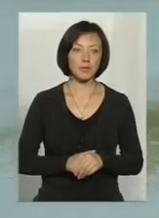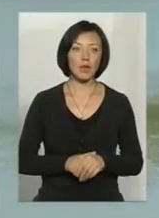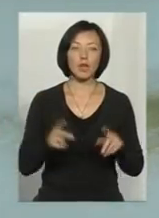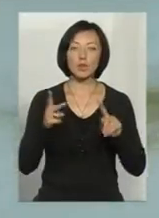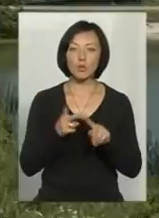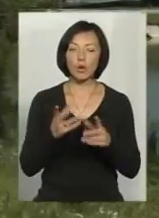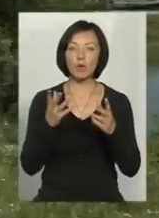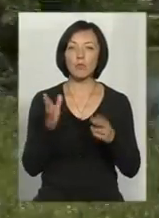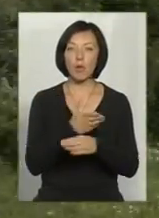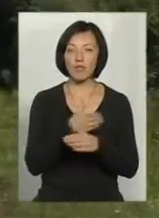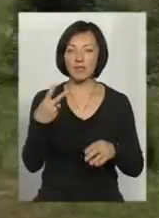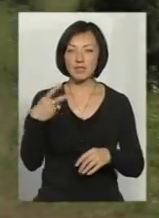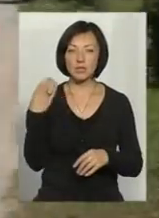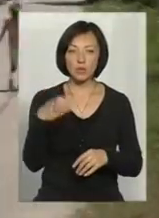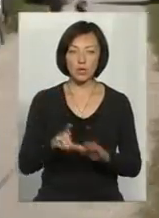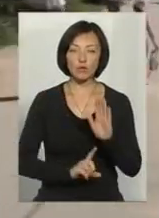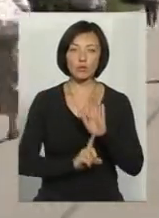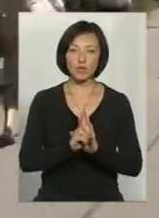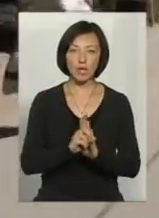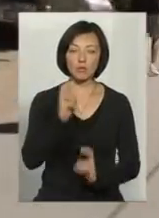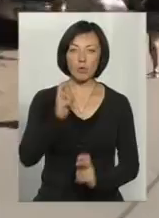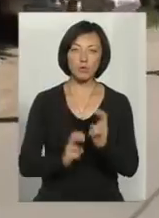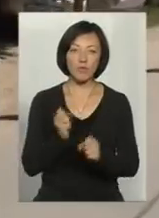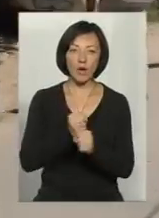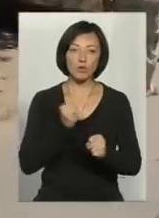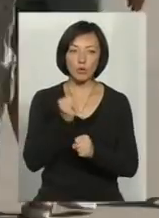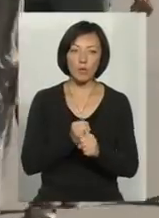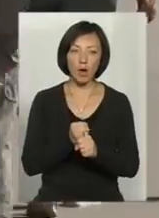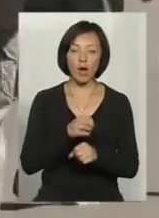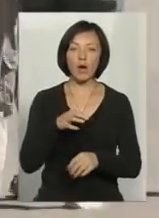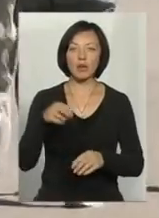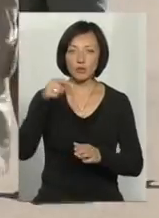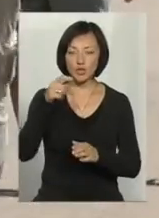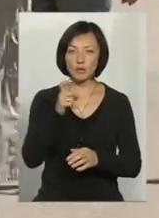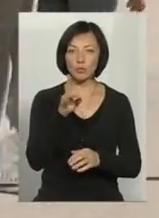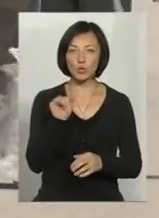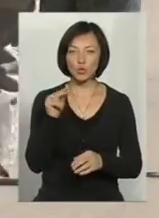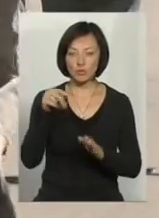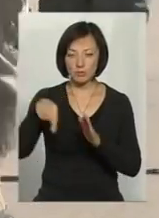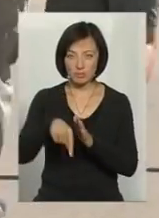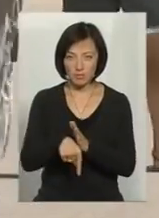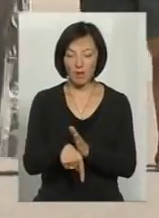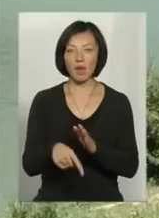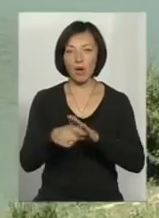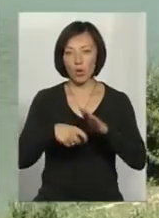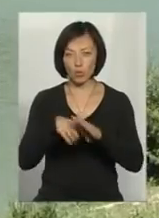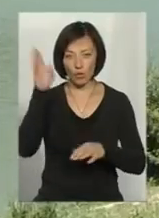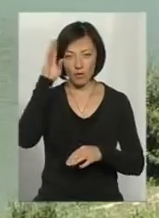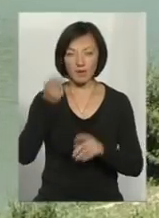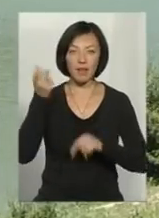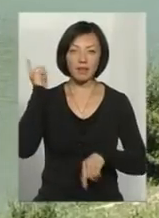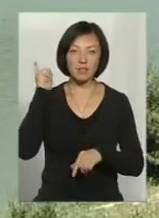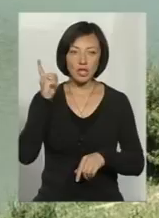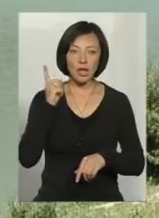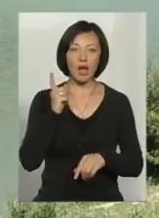другій половині ХХ століття тут розпочалася промислова розробка розвіданого збручанського родовища та з'явився найдавніший на поділлі